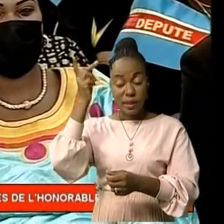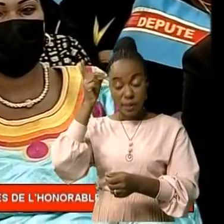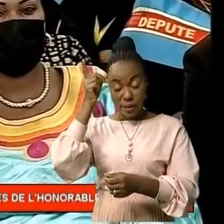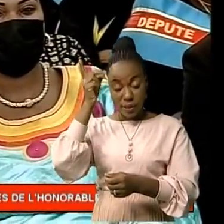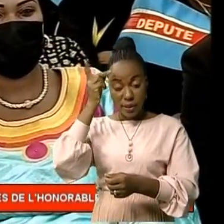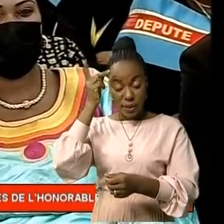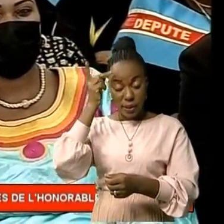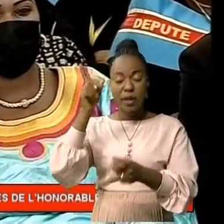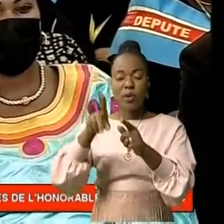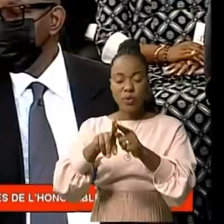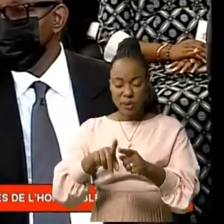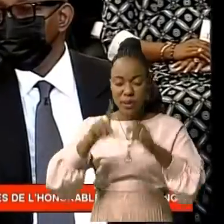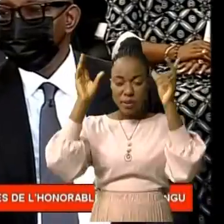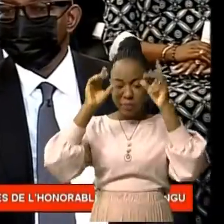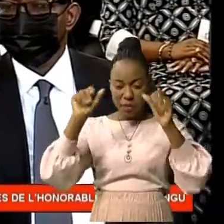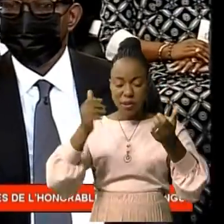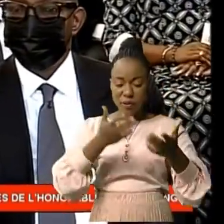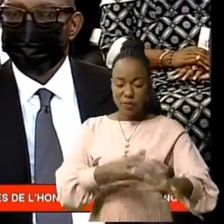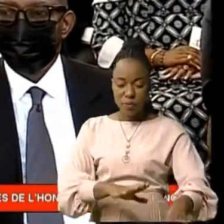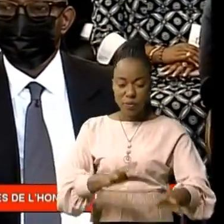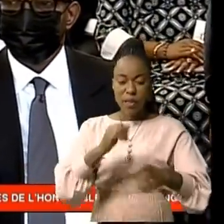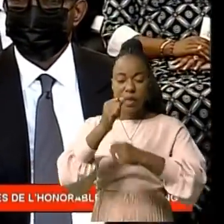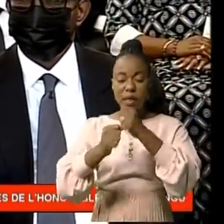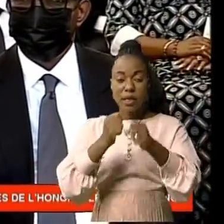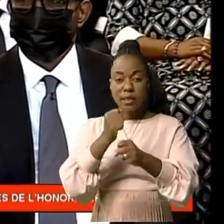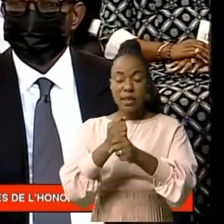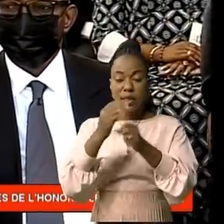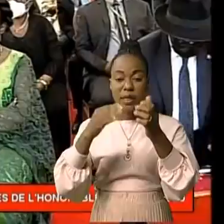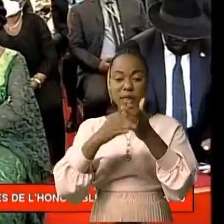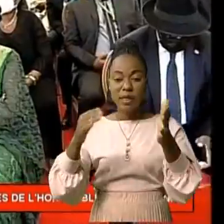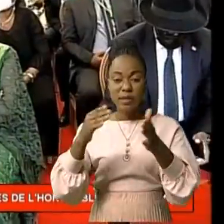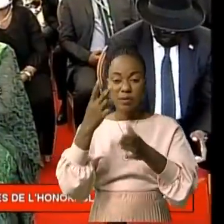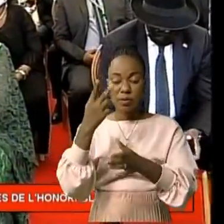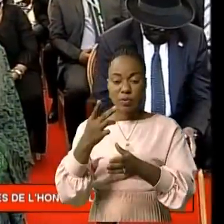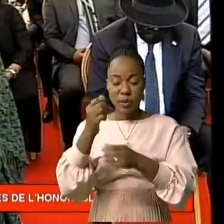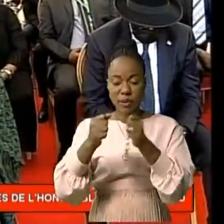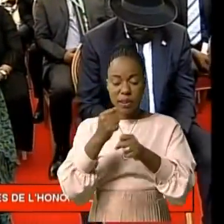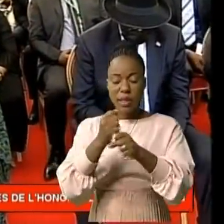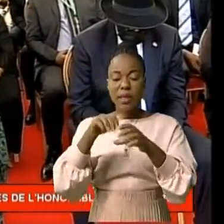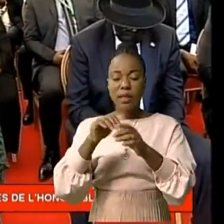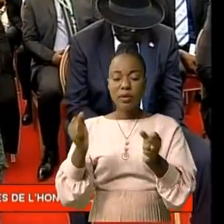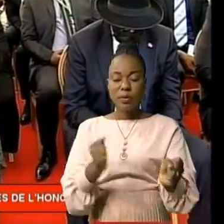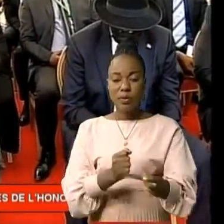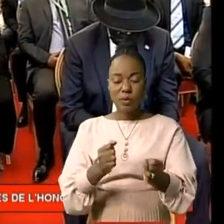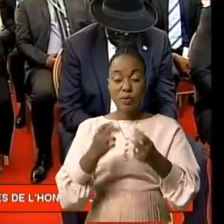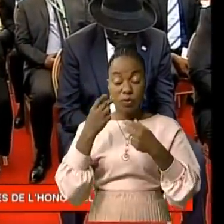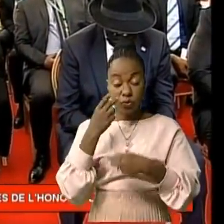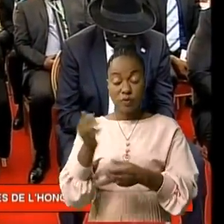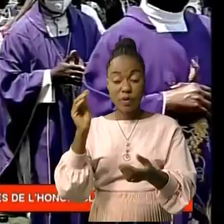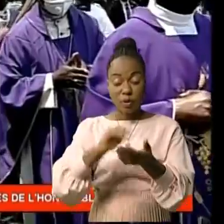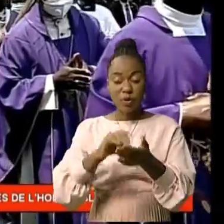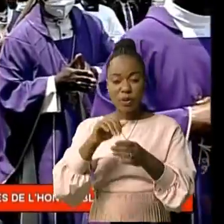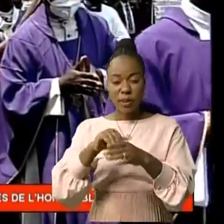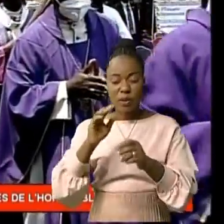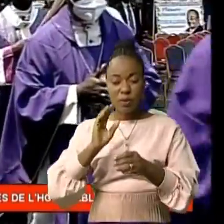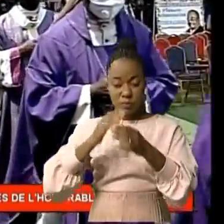a également été président, est décédé à l'âge de 80 ans en Angola. Vous allez suivre le